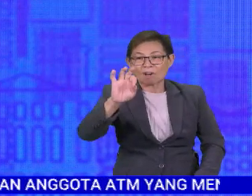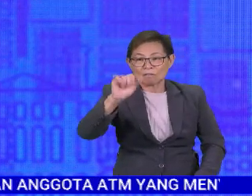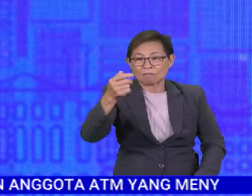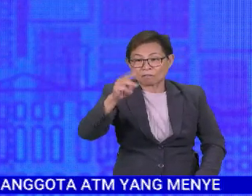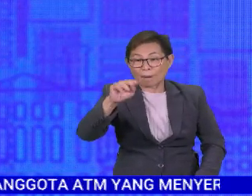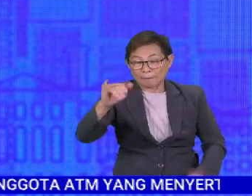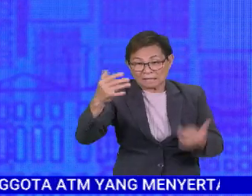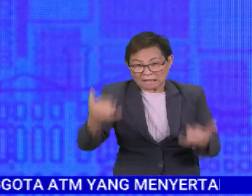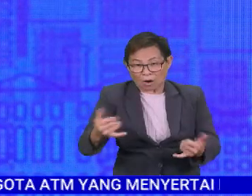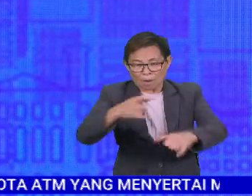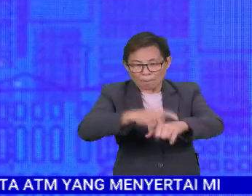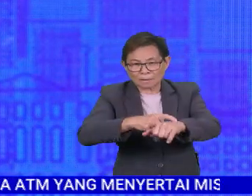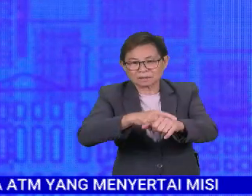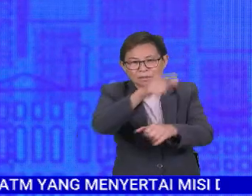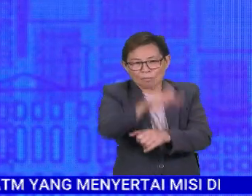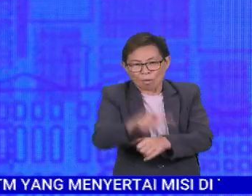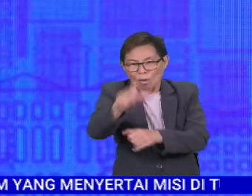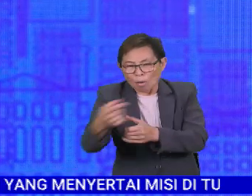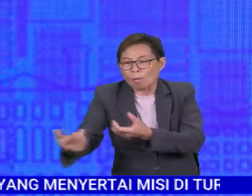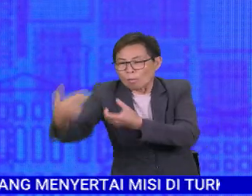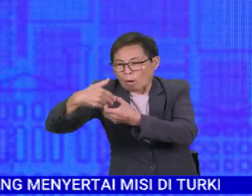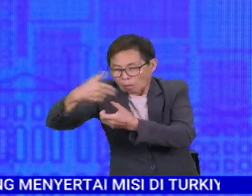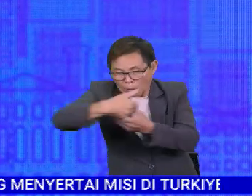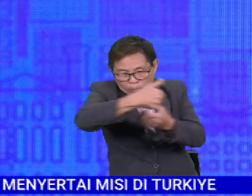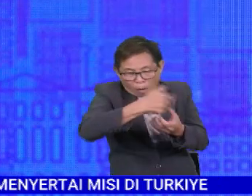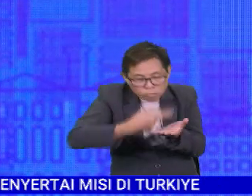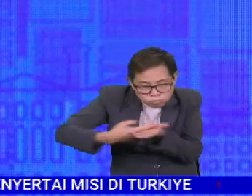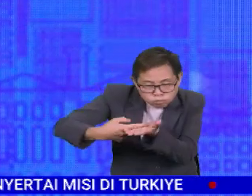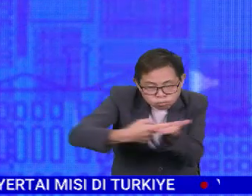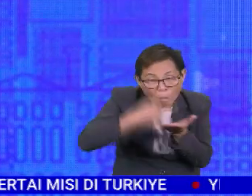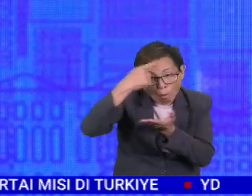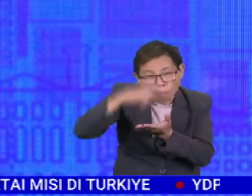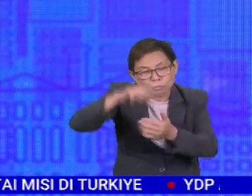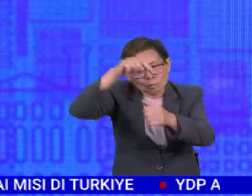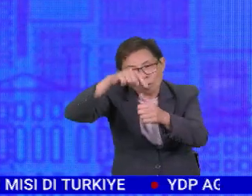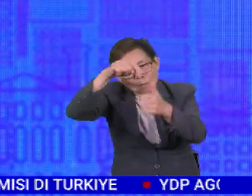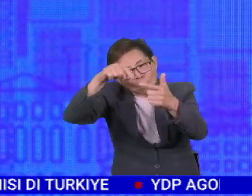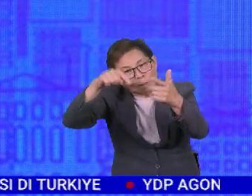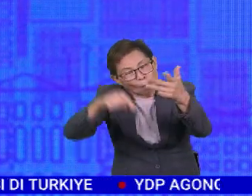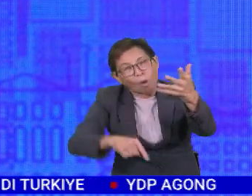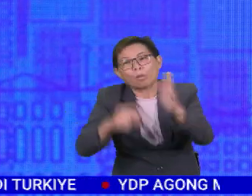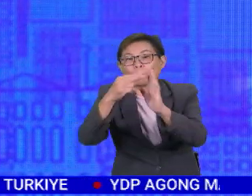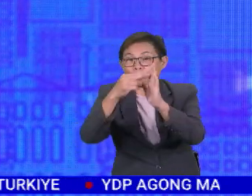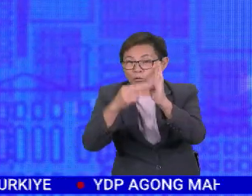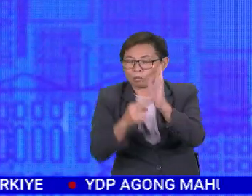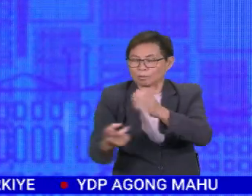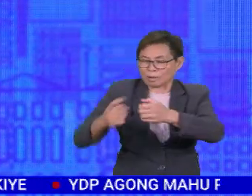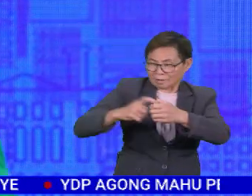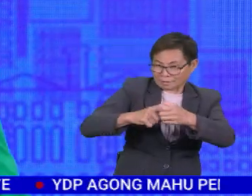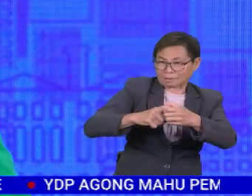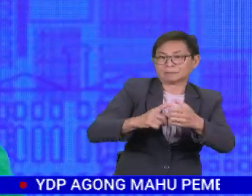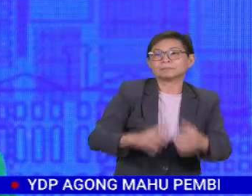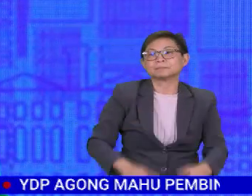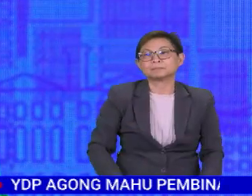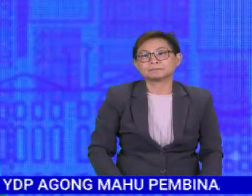kini dalam peringkat sesi libat urus bersama agensi berkaitan bagi membincangkan pelbagai aspek perundangan berkaitan.